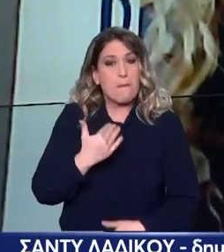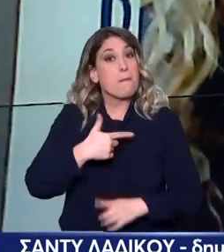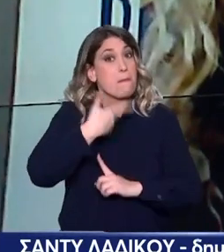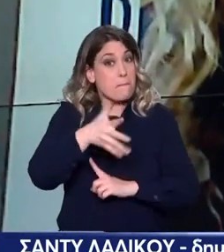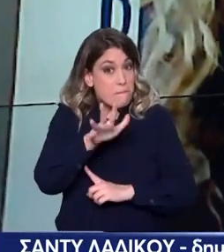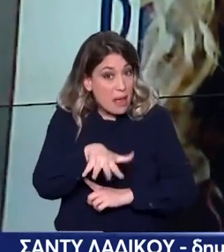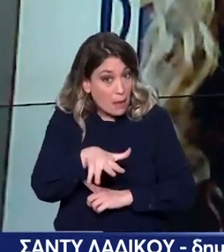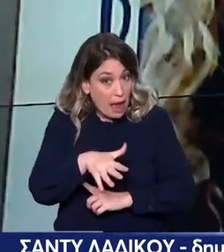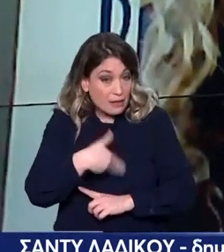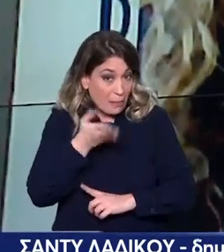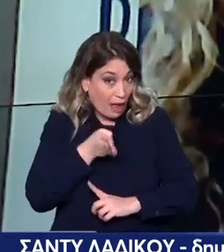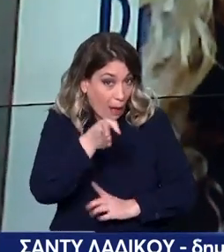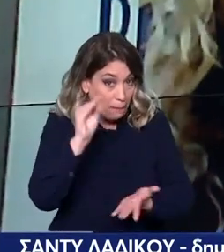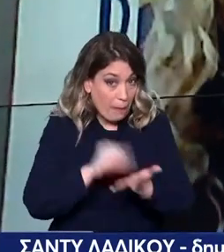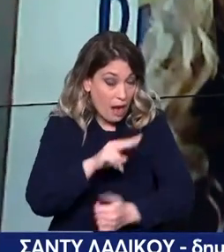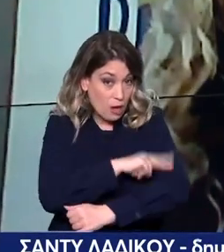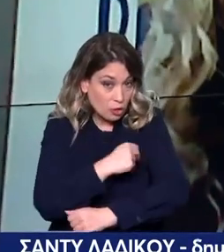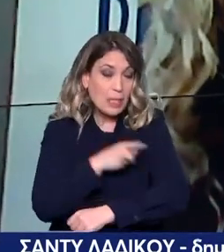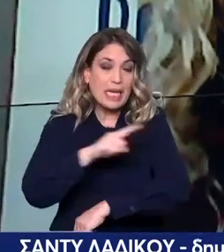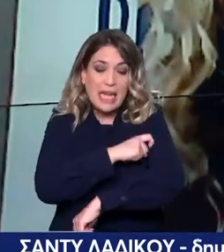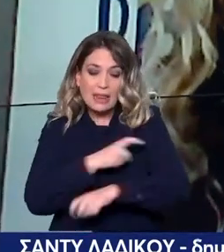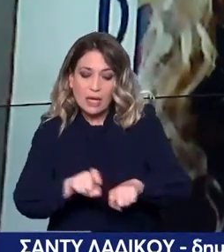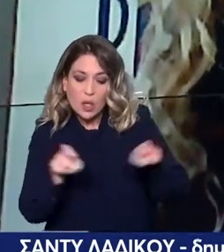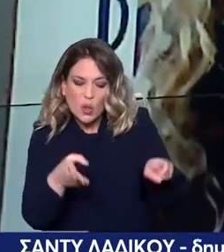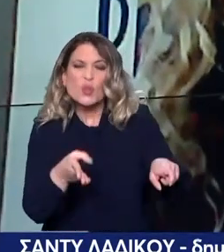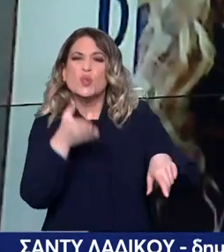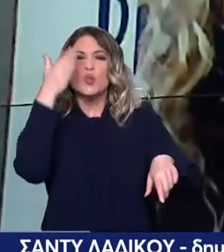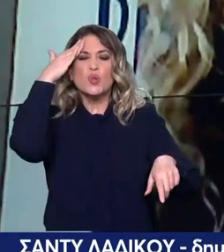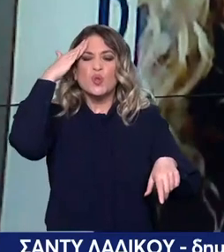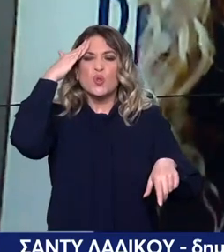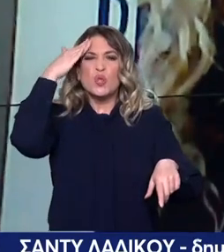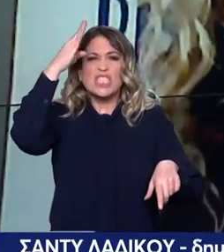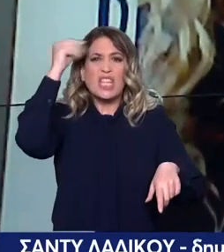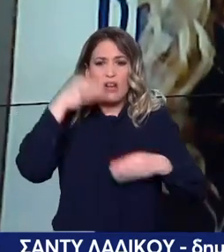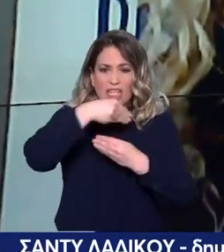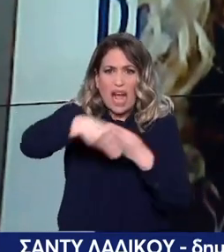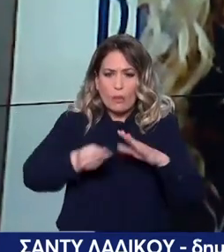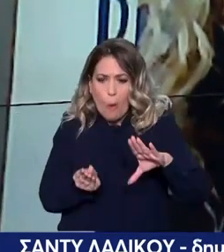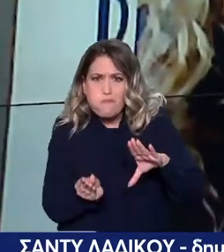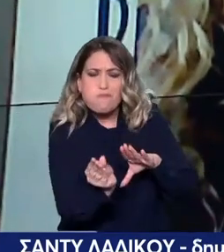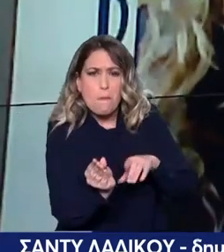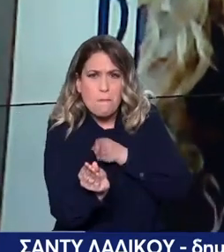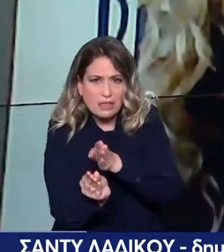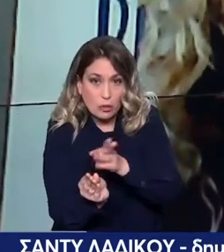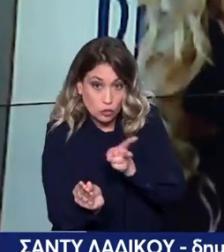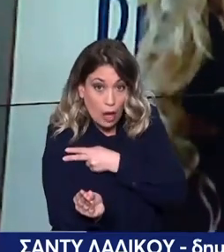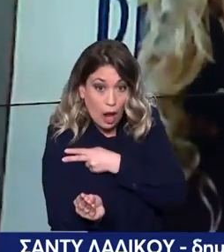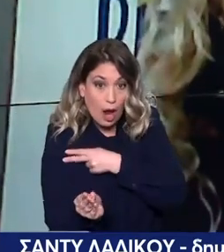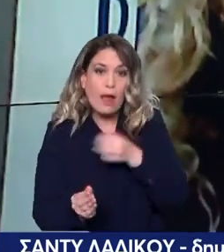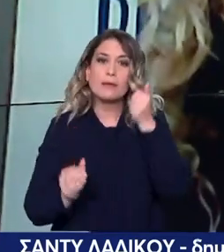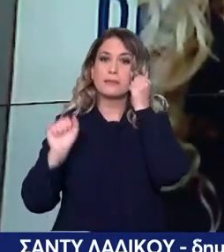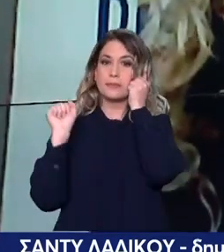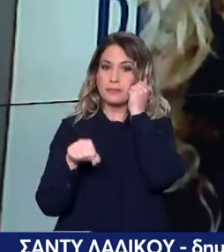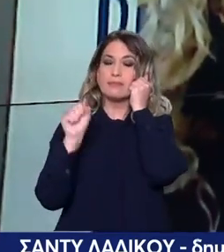σαν της στο νοσοκομείο. Όπου εντοπίζουν το ξεχασμένο αυτό ταμπών μέσα στη γυναίκα. Ναι,